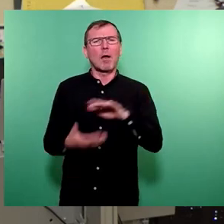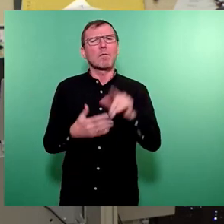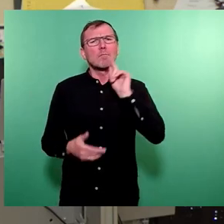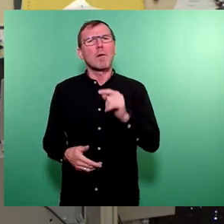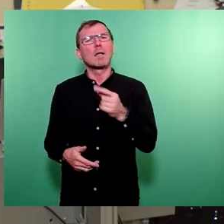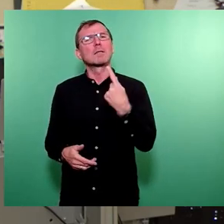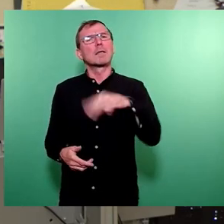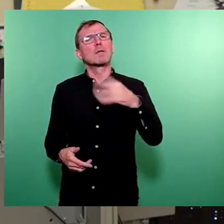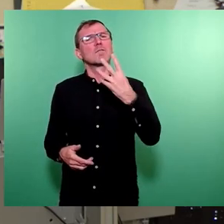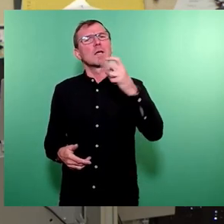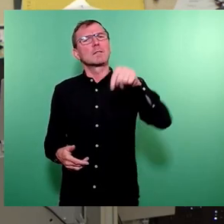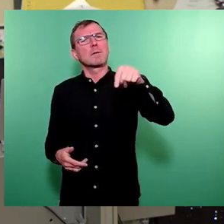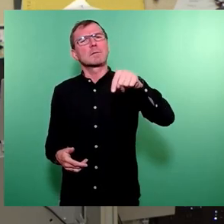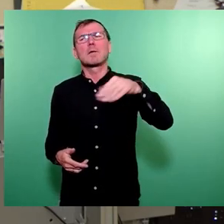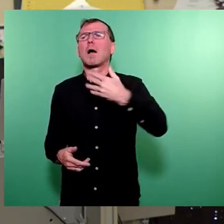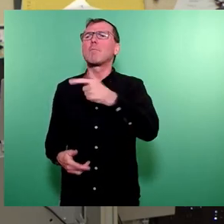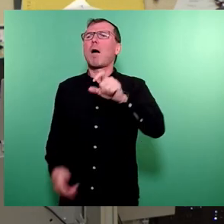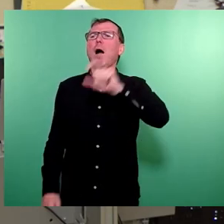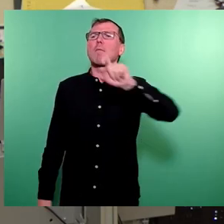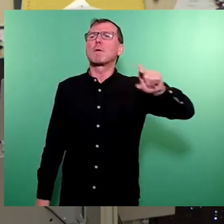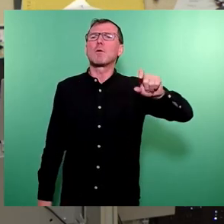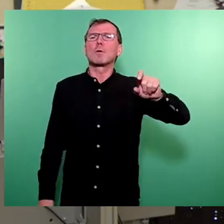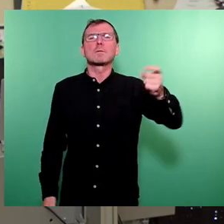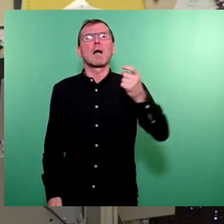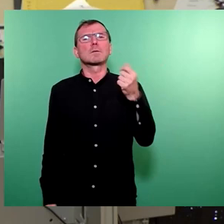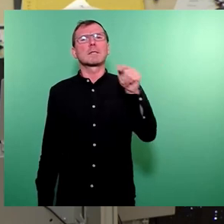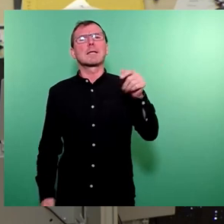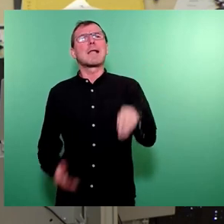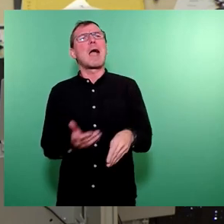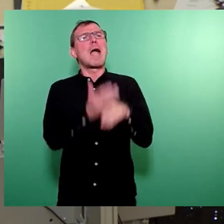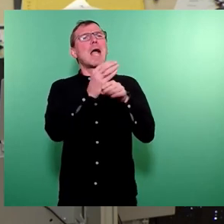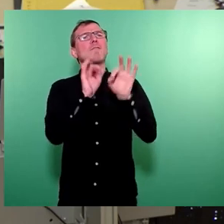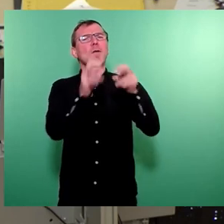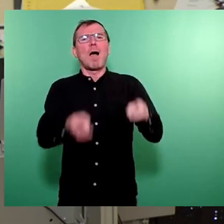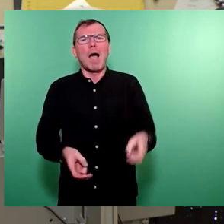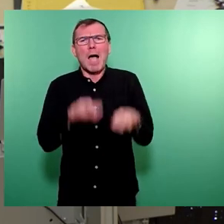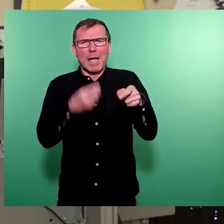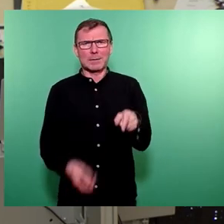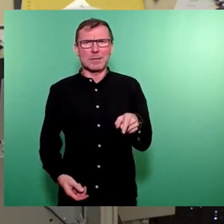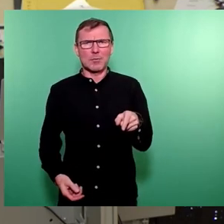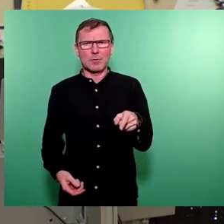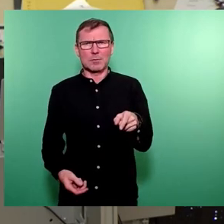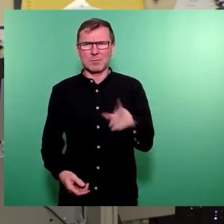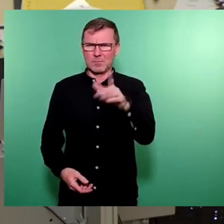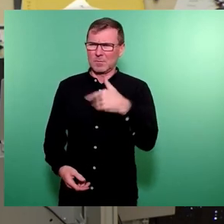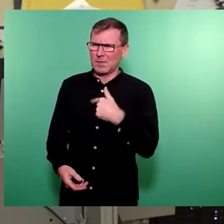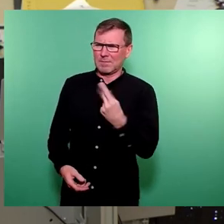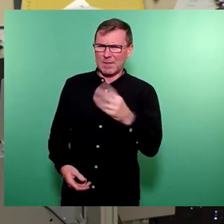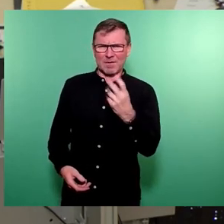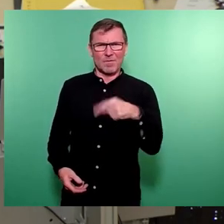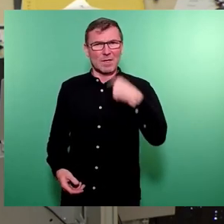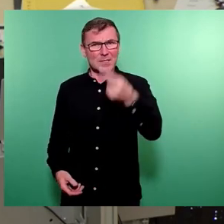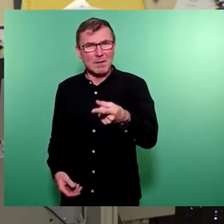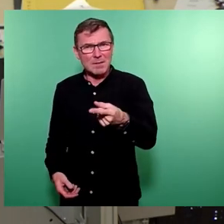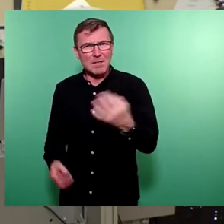ein paar Millionen aus Geld, aus Hilfen zur Erziehung. Wir sagen einfach 2024 brauchen nicht mehr so viel